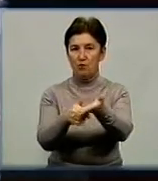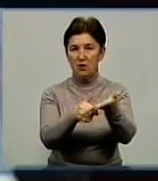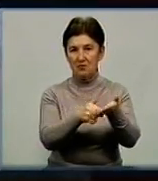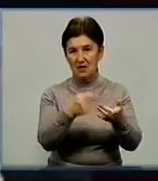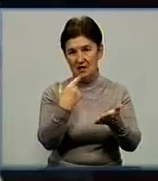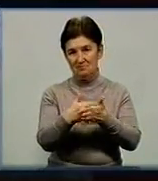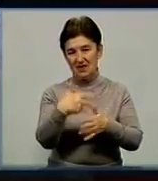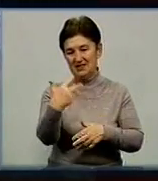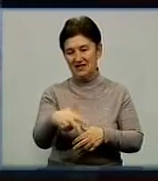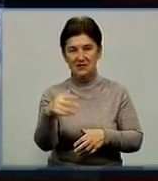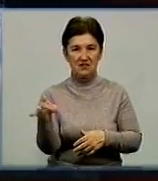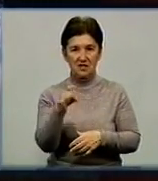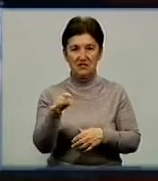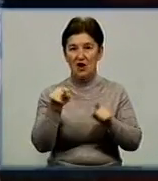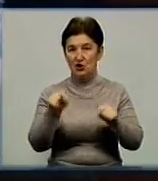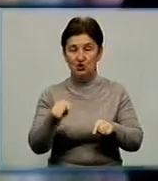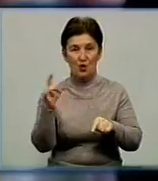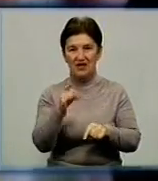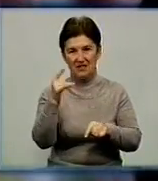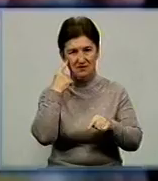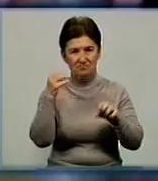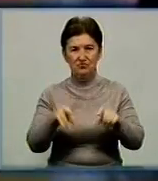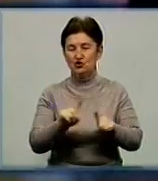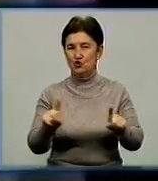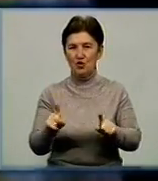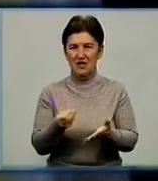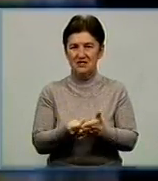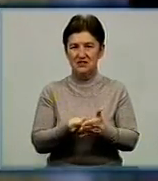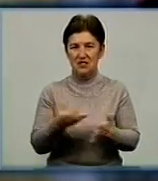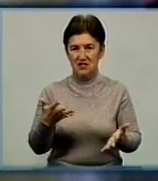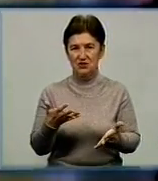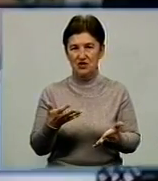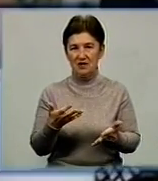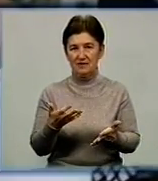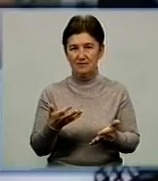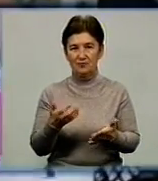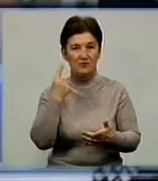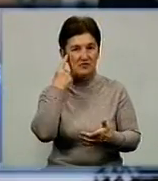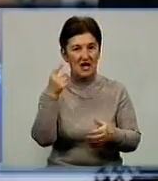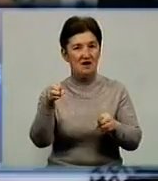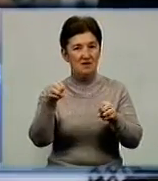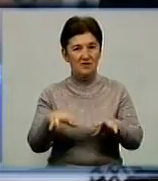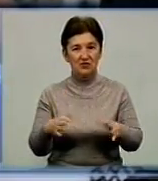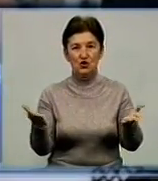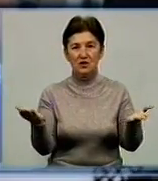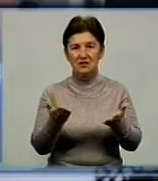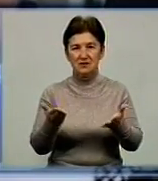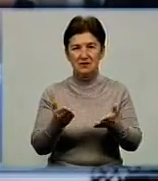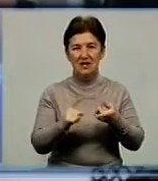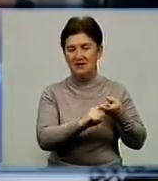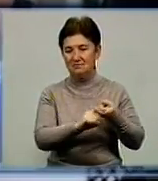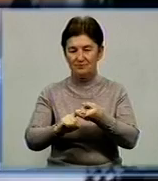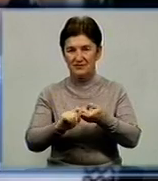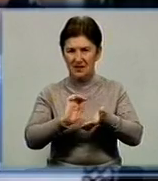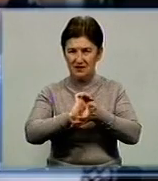близько 30 разів. Цього разу вирішили відвезти дещо цінніше за побутові речі та провізію. Вирішили якимось чином налагодити більш такий